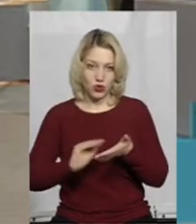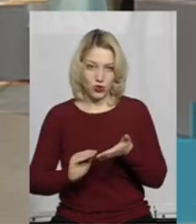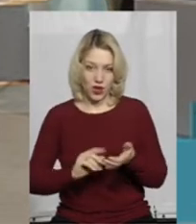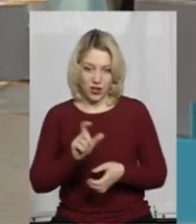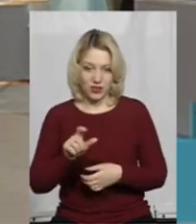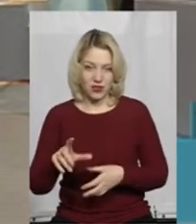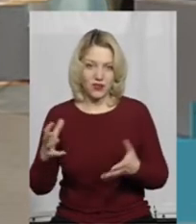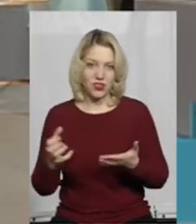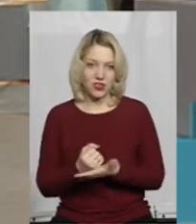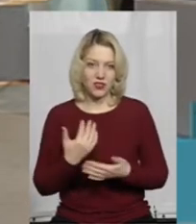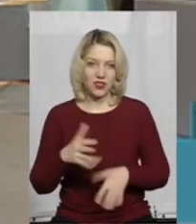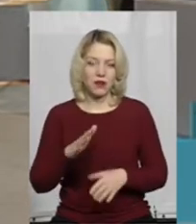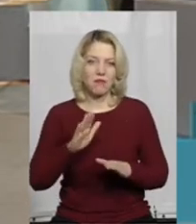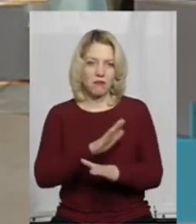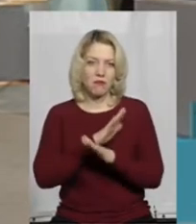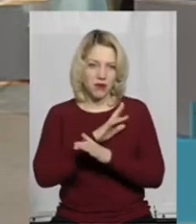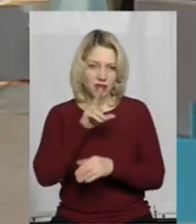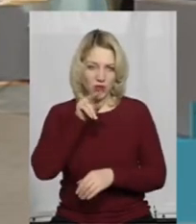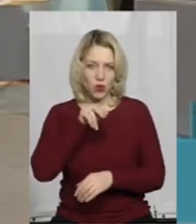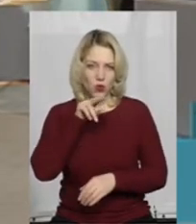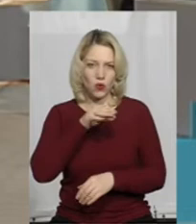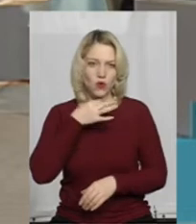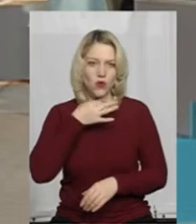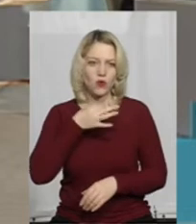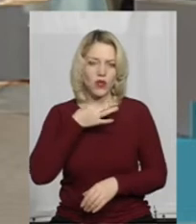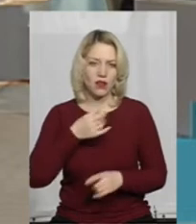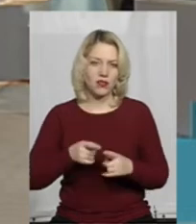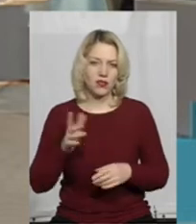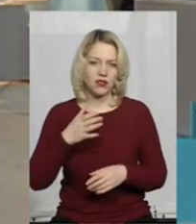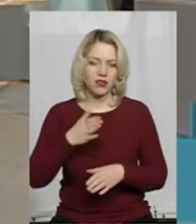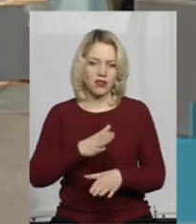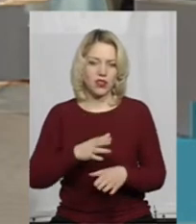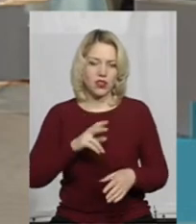вони знайшли вже мертвого гусака, який здох з голоду теж.